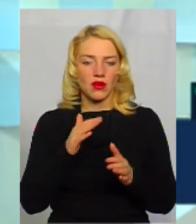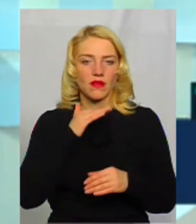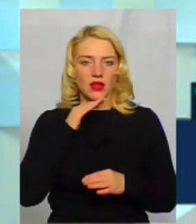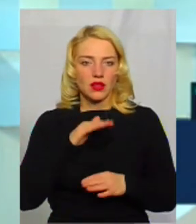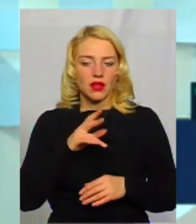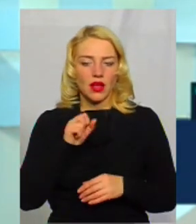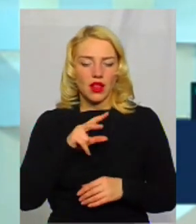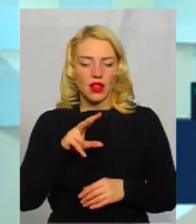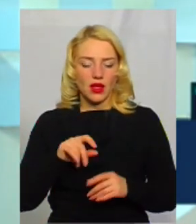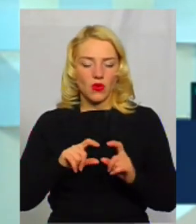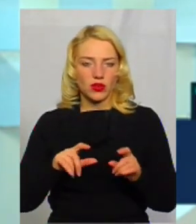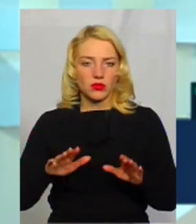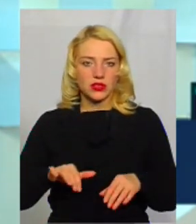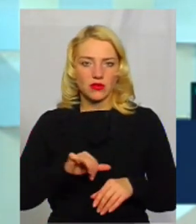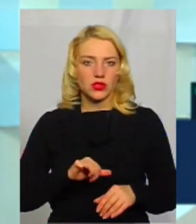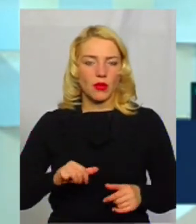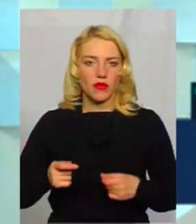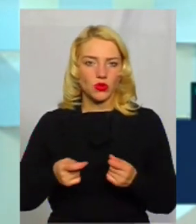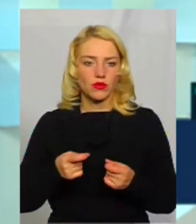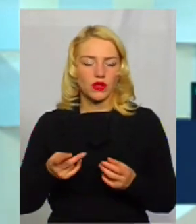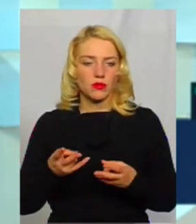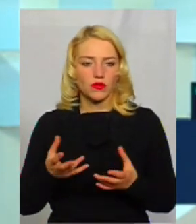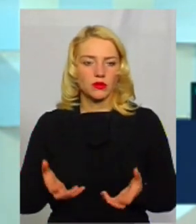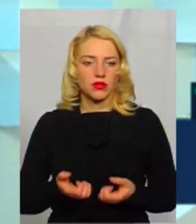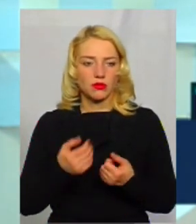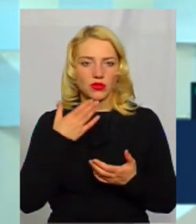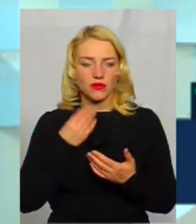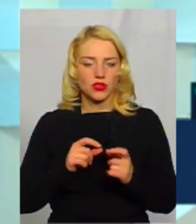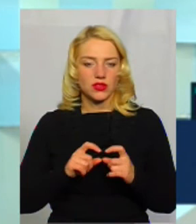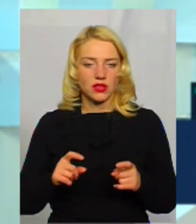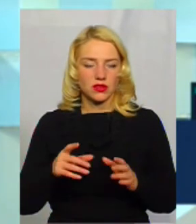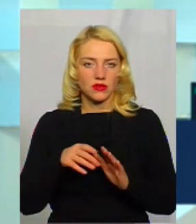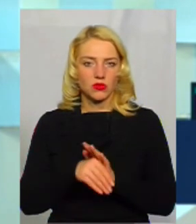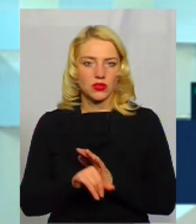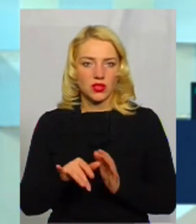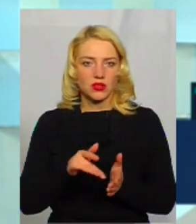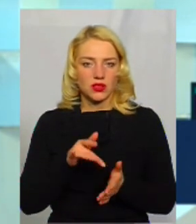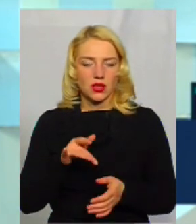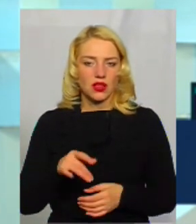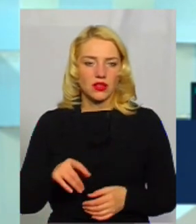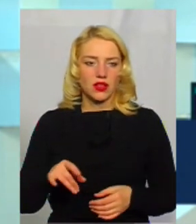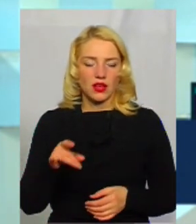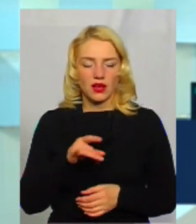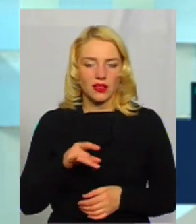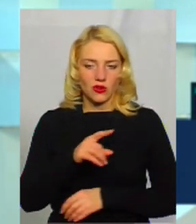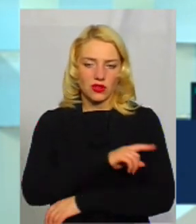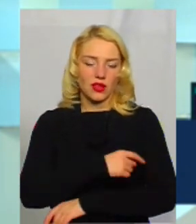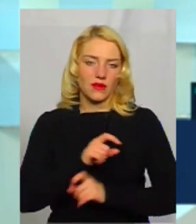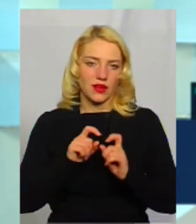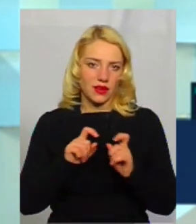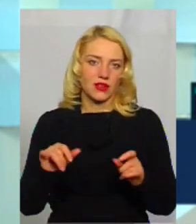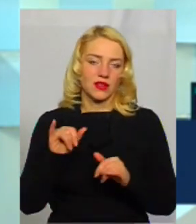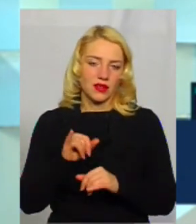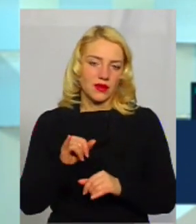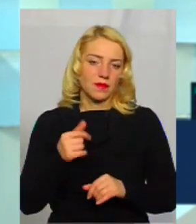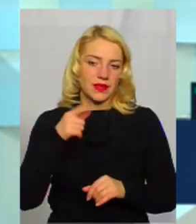органи місцевого самоврядування повинні підтримувати свої заклади, в тому числі центральні районні лікарні. І ми